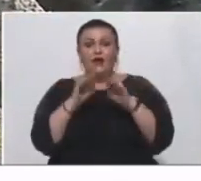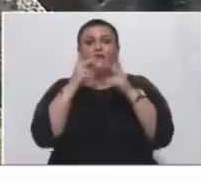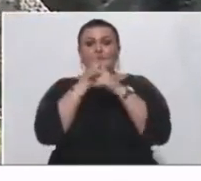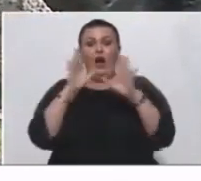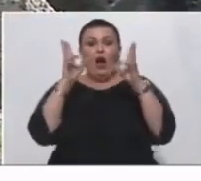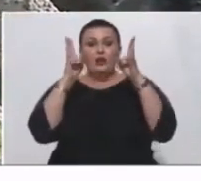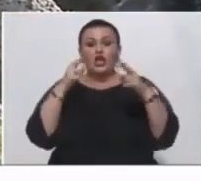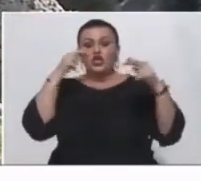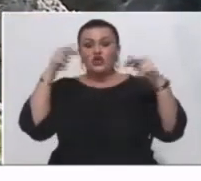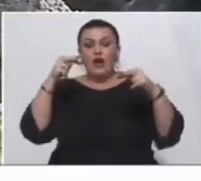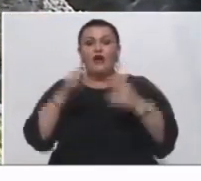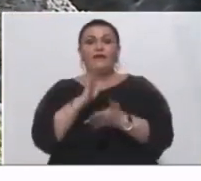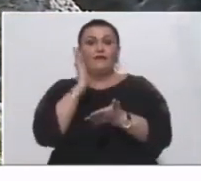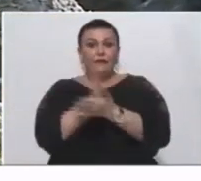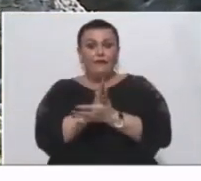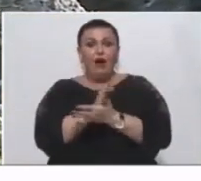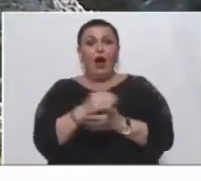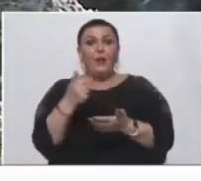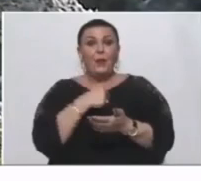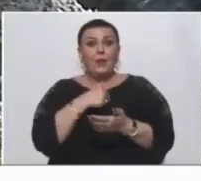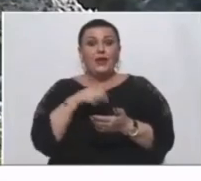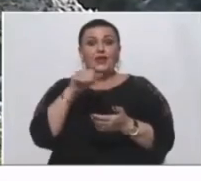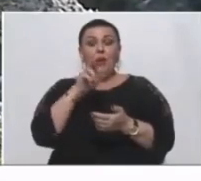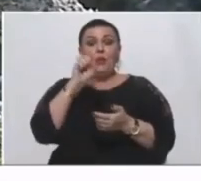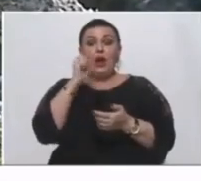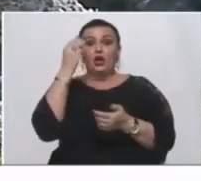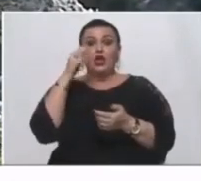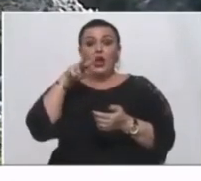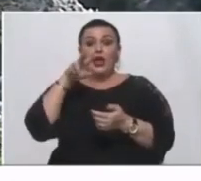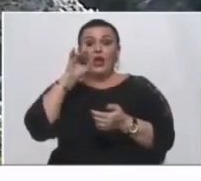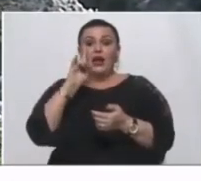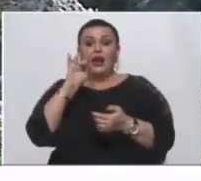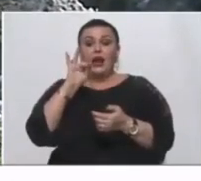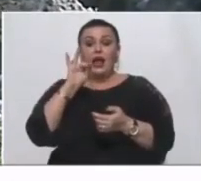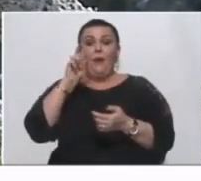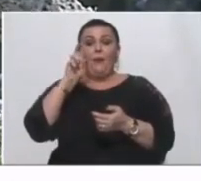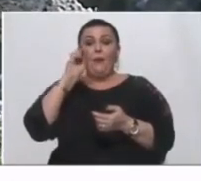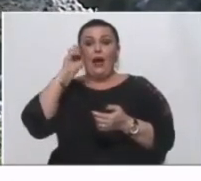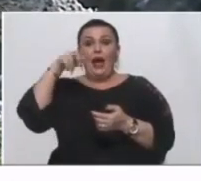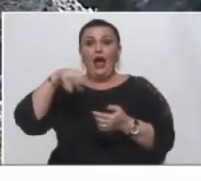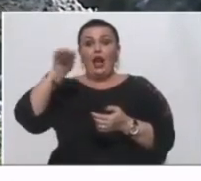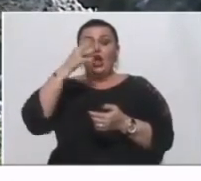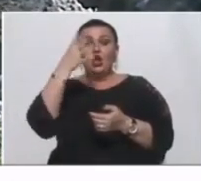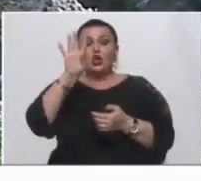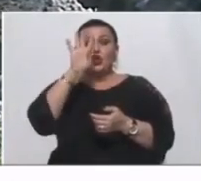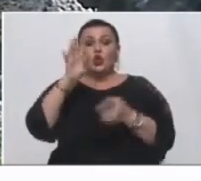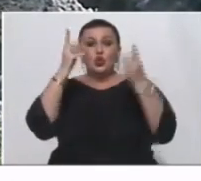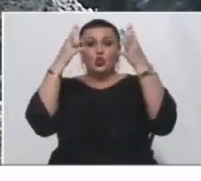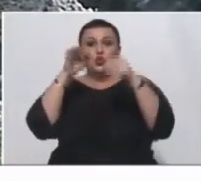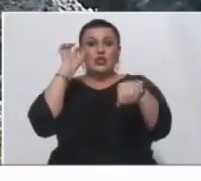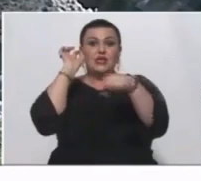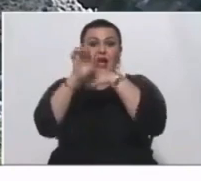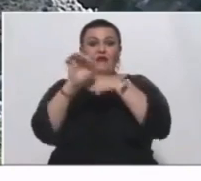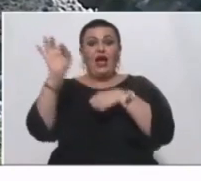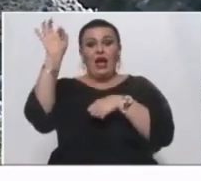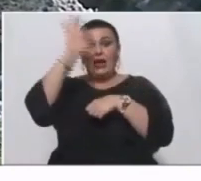hadisənin şahidləri də var, amma biz Başlıbeldən bu hadisəni danışmalı idiq ki, bunu da 44 günlük zəfərimizin